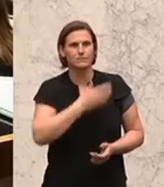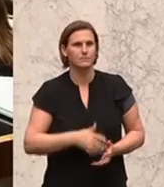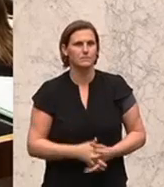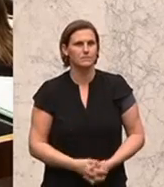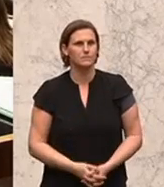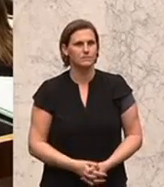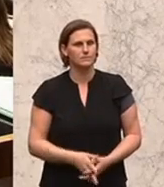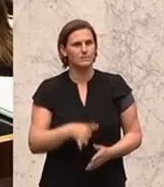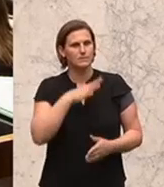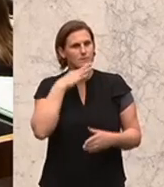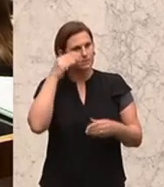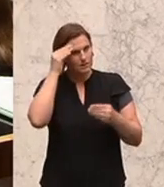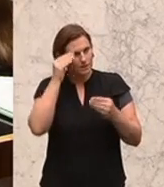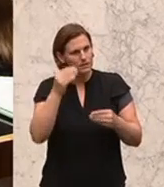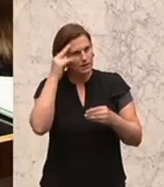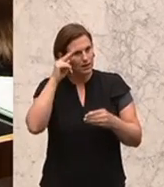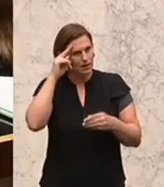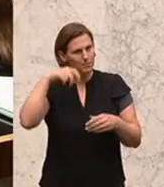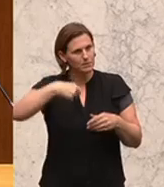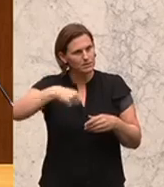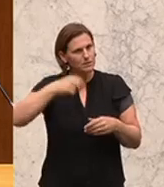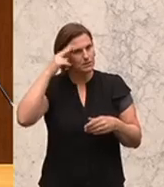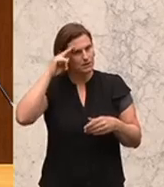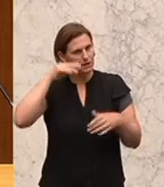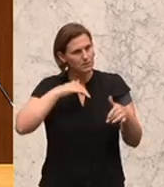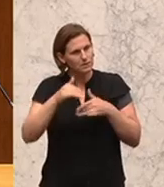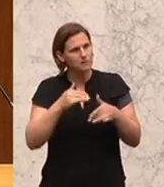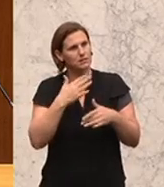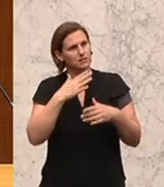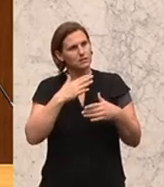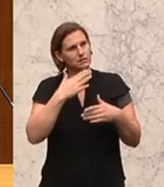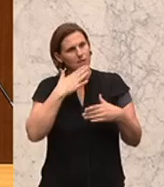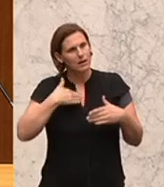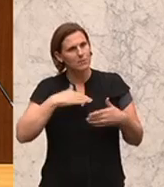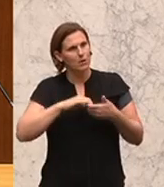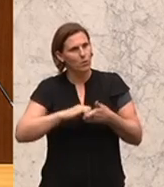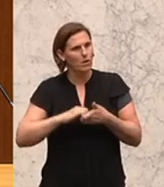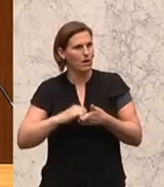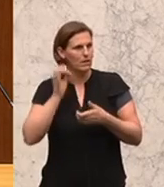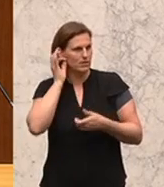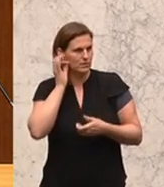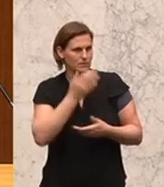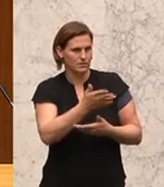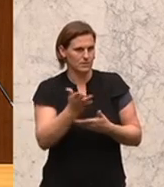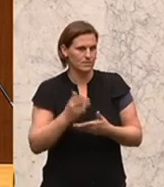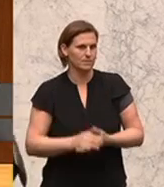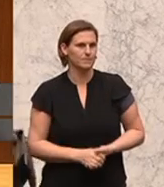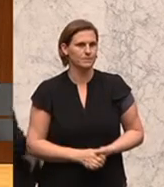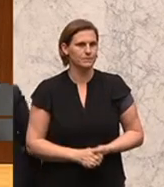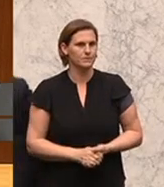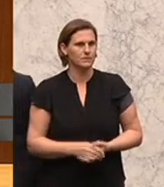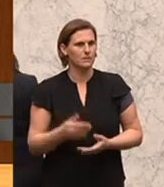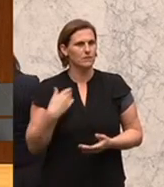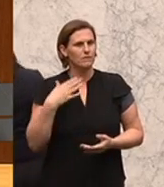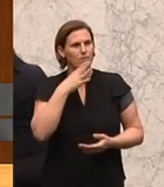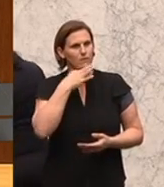Sehr geehrter Herr Präsident, sehr geehrter Herr Minister, werte Kolleginnen und Kollegen. Ich habe der Frau